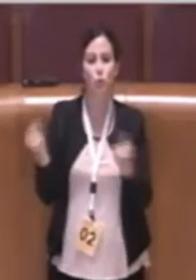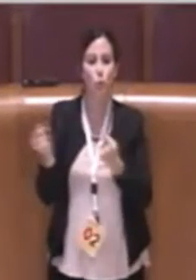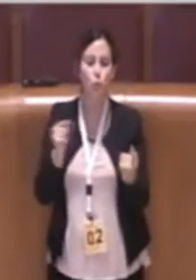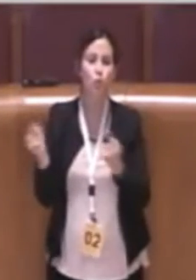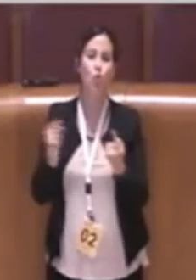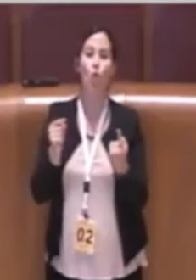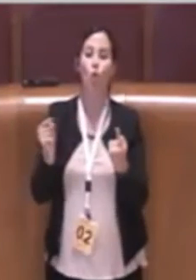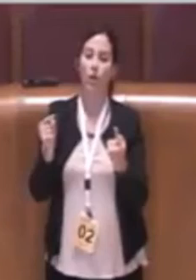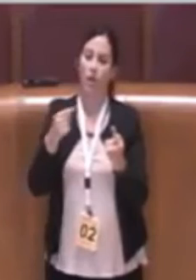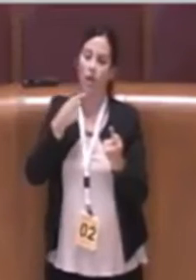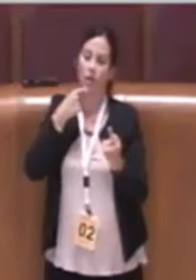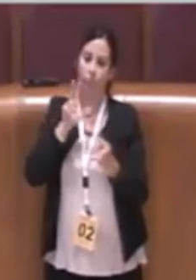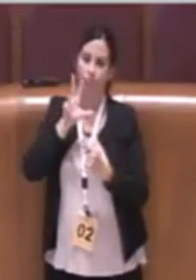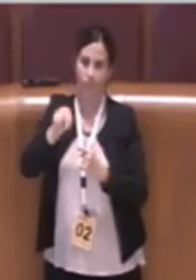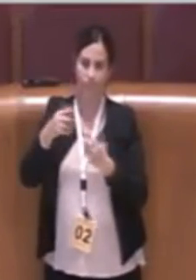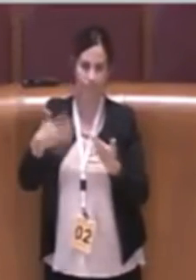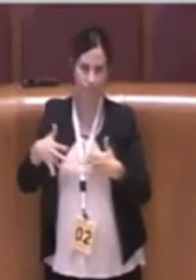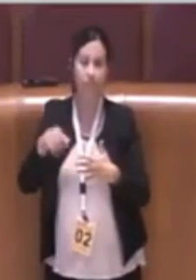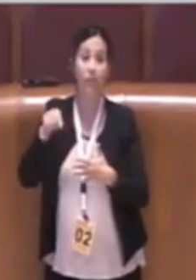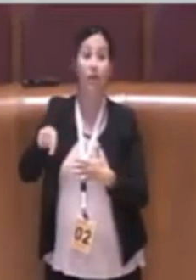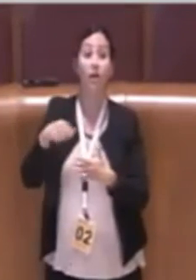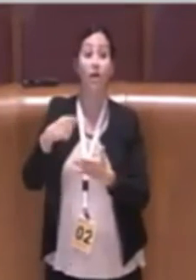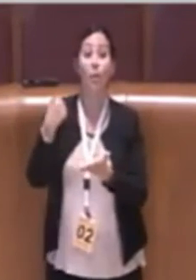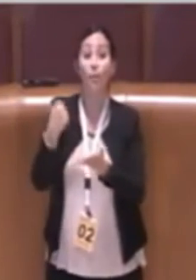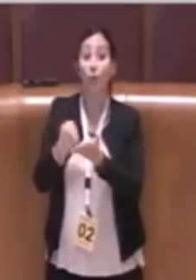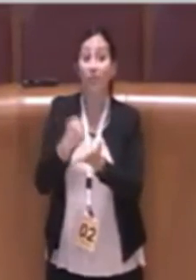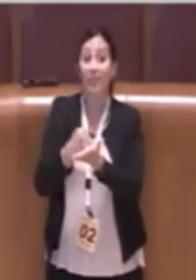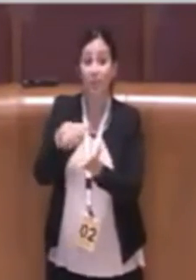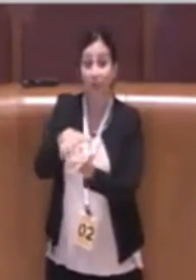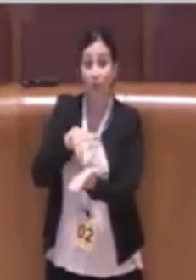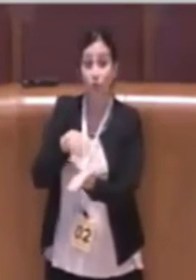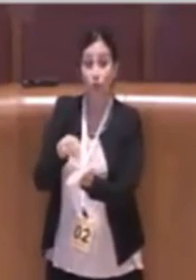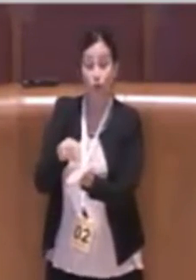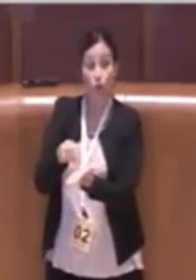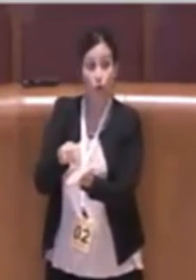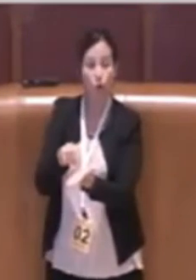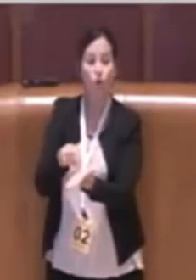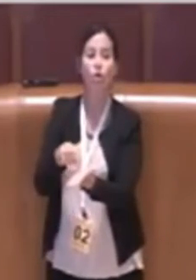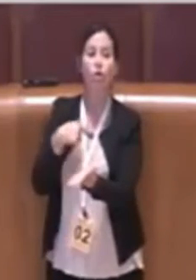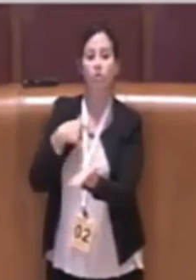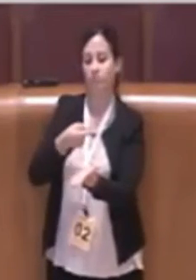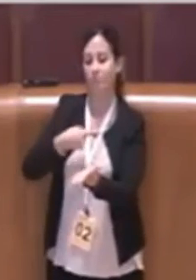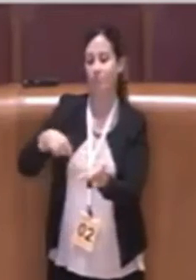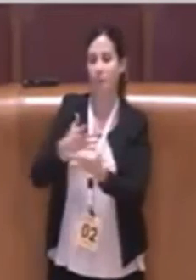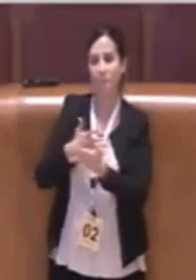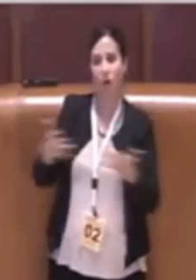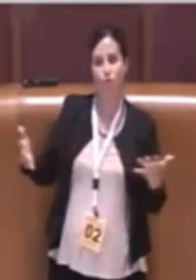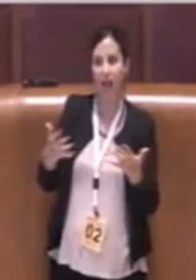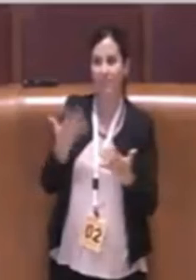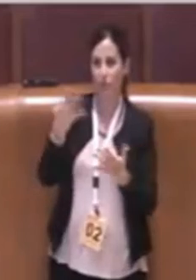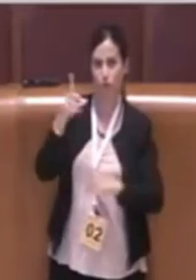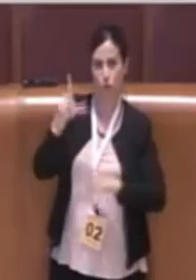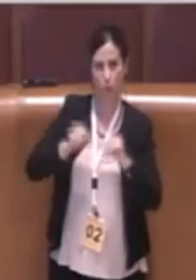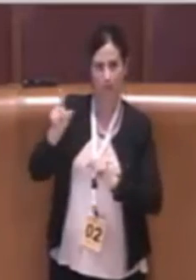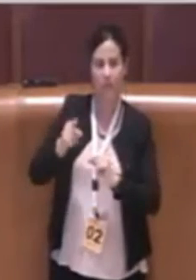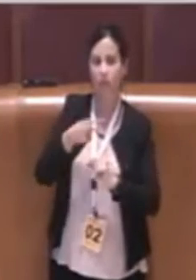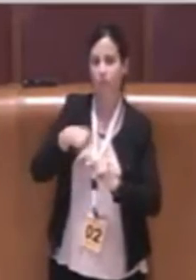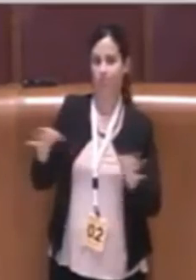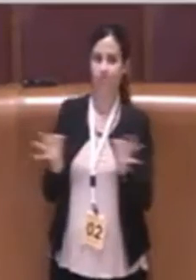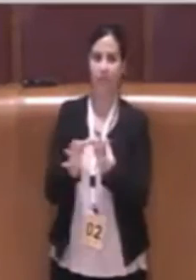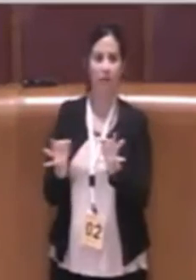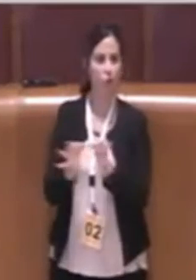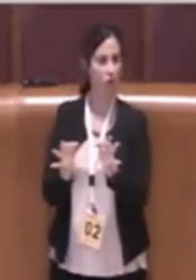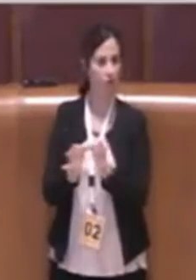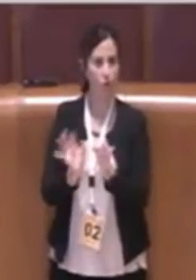provvedimento che vede la maggioranza del Movimento 5 Stelle favorevole, anche perché la